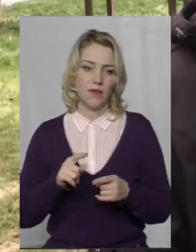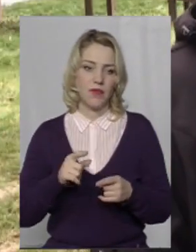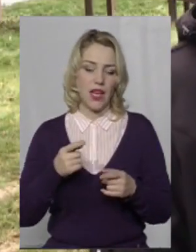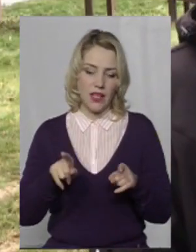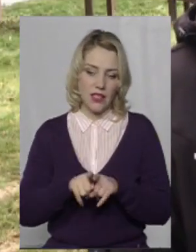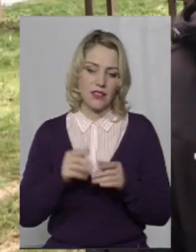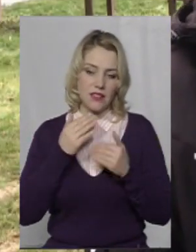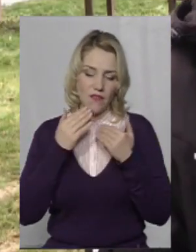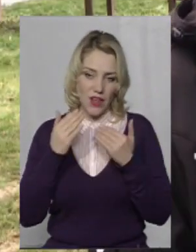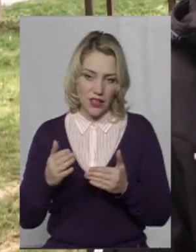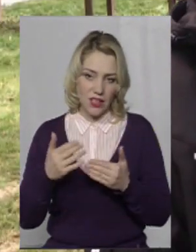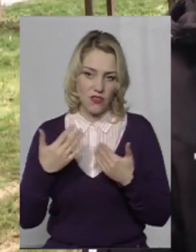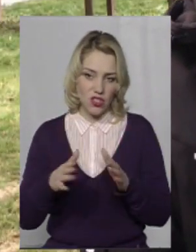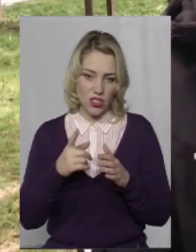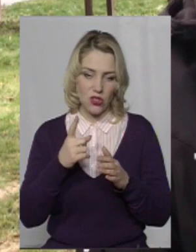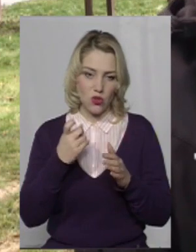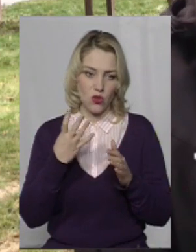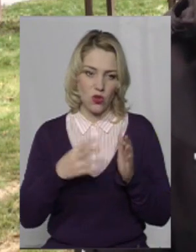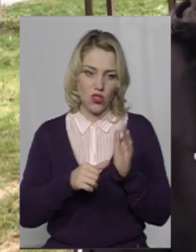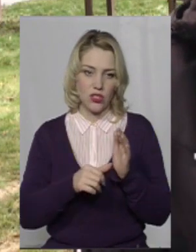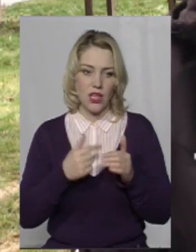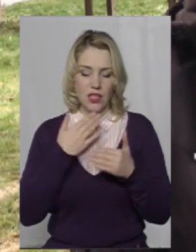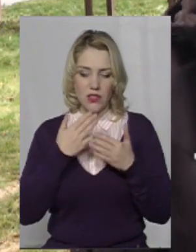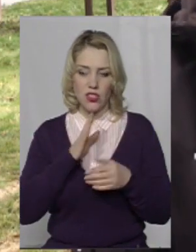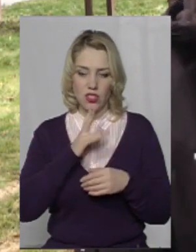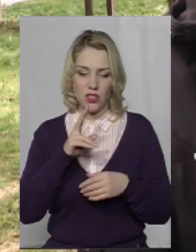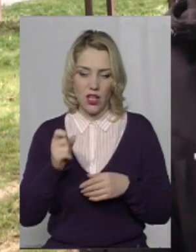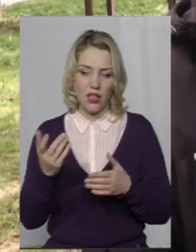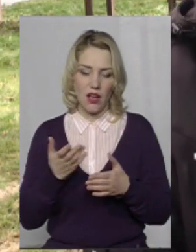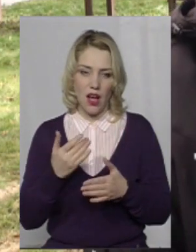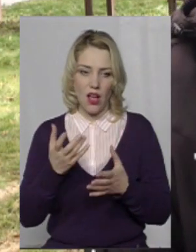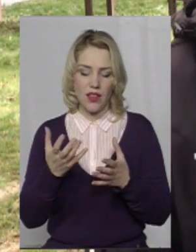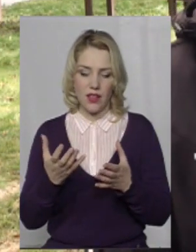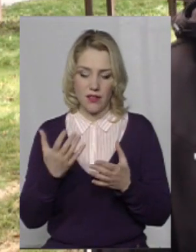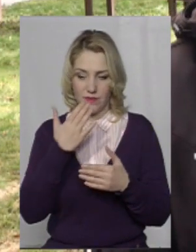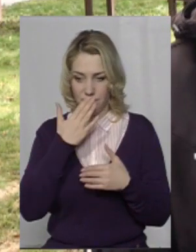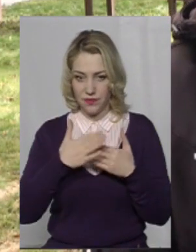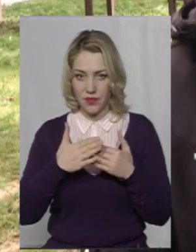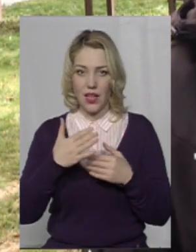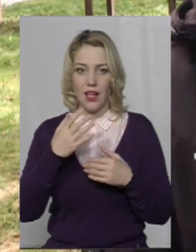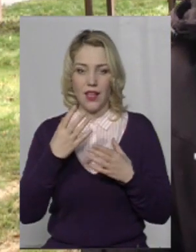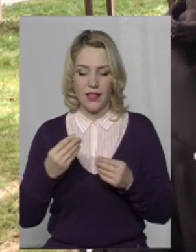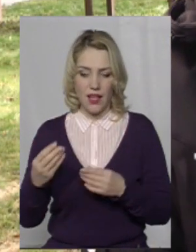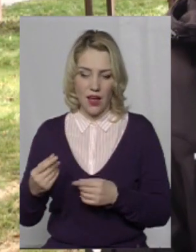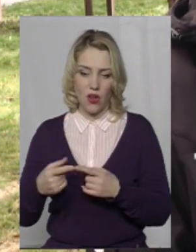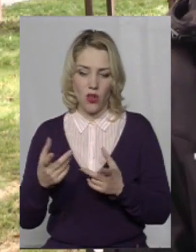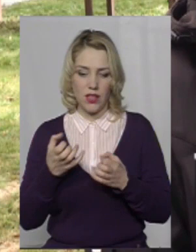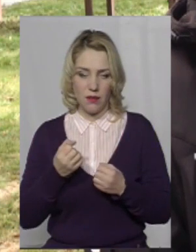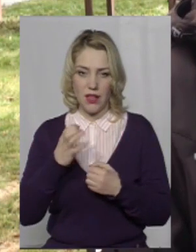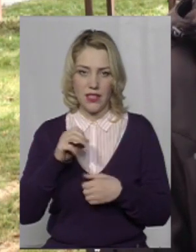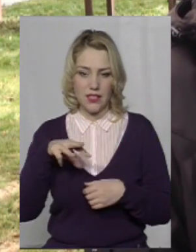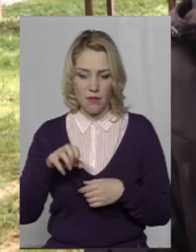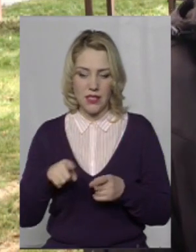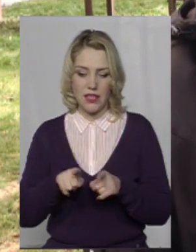Хмельницького міського відділу звернулася місцева жителька, яка на днях отримала смс-ку з таким текстом, що вона